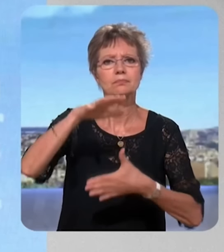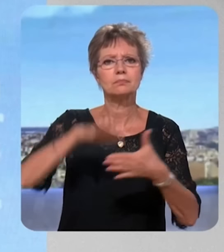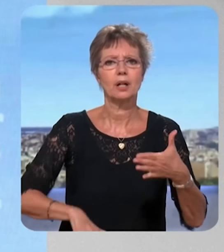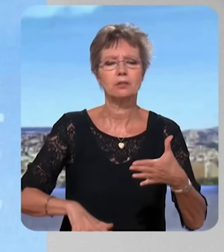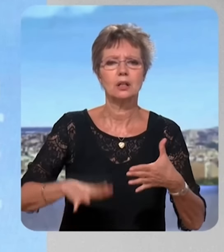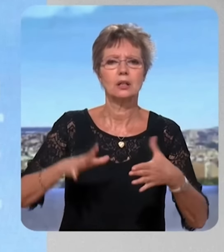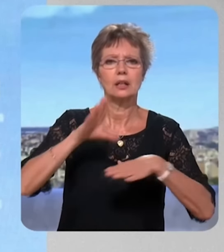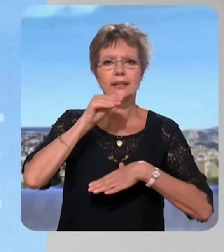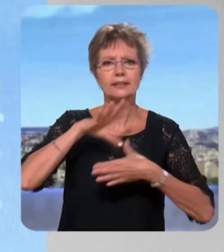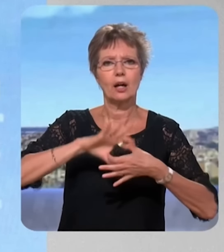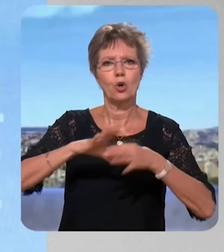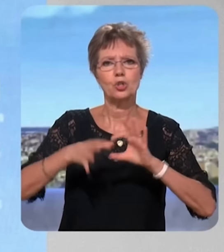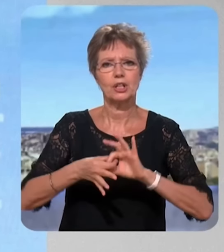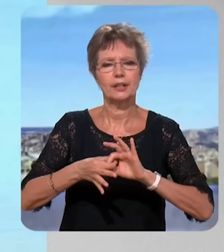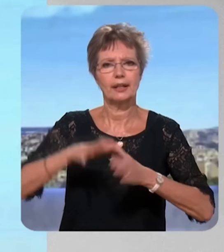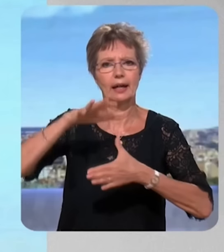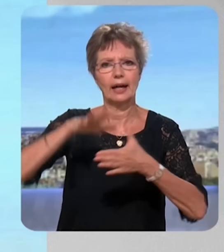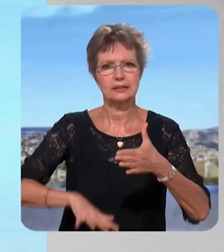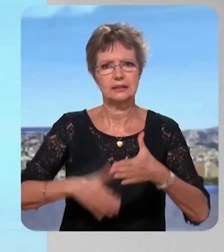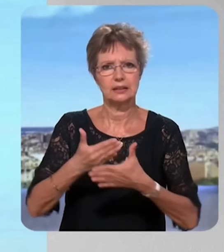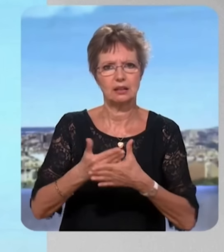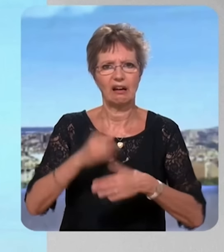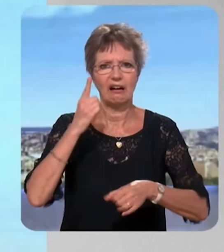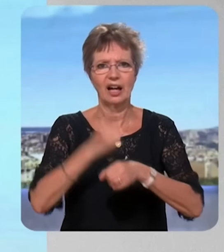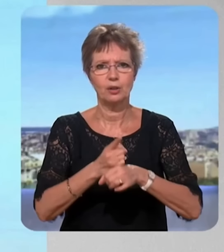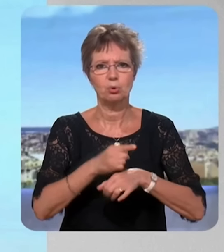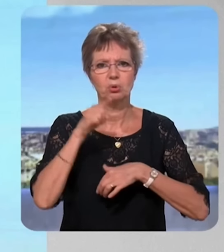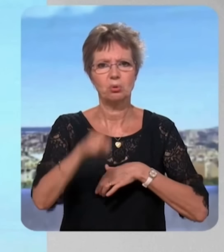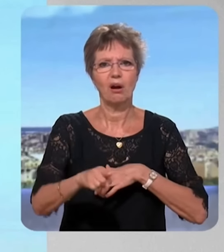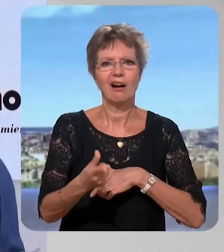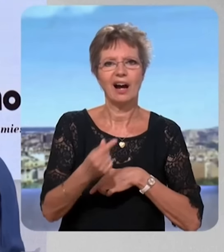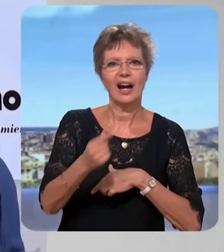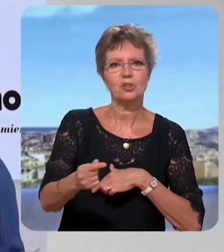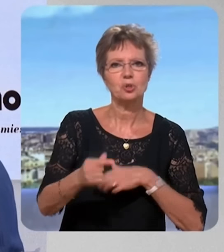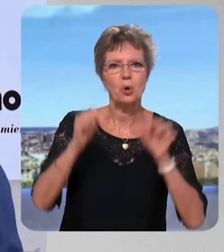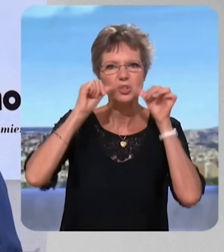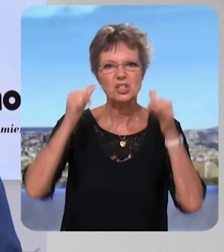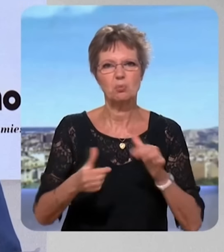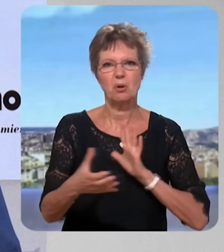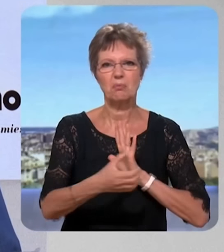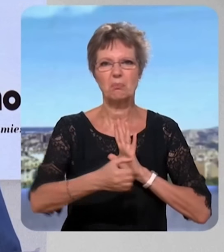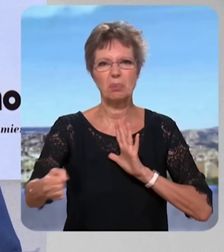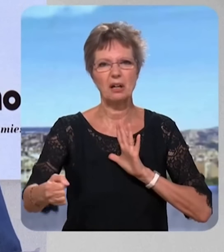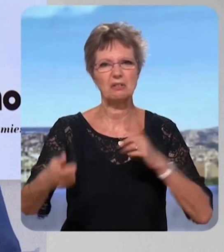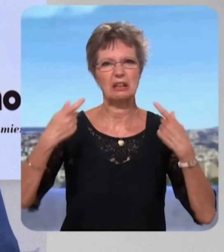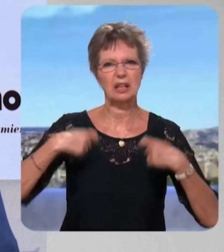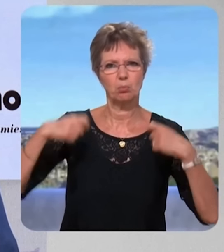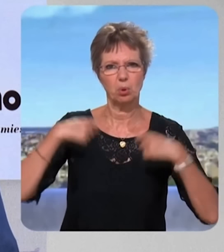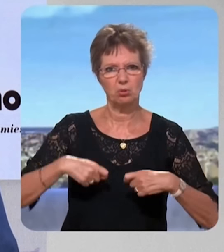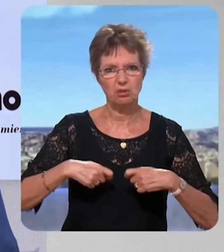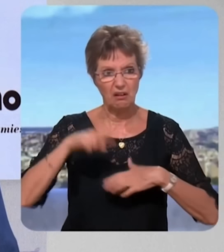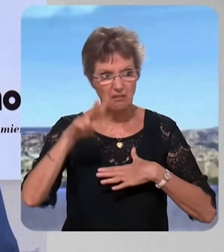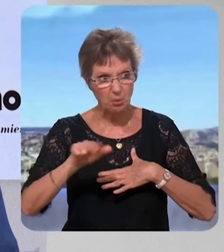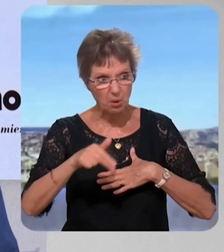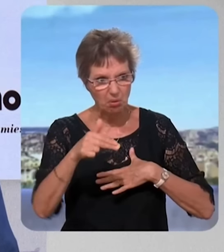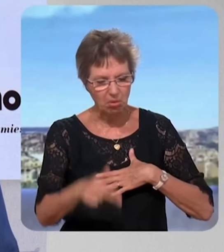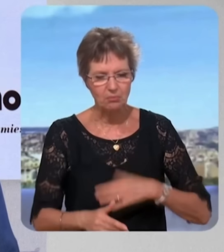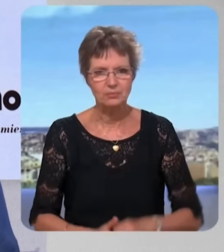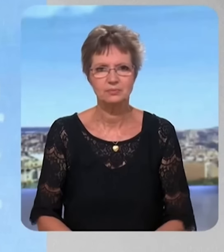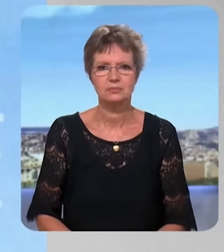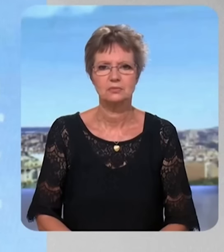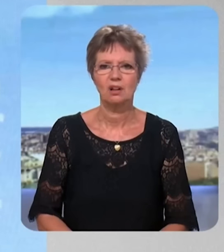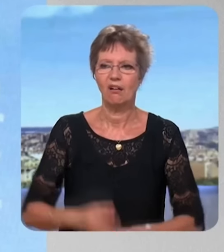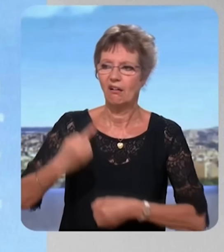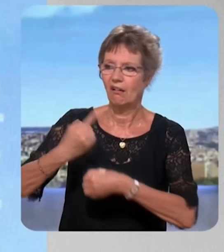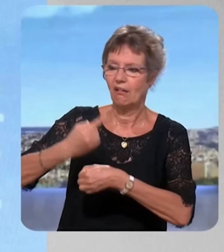publié mercredi et largement alimenté par les amis d'Éric Zemmour, vous accuse d'avoir dilapidé l'argent de Zemmour. Est-ce que vous avez tapé dans la caisse ? Ces